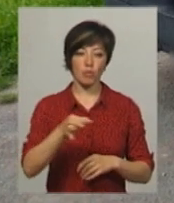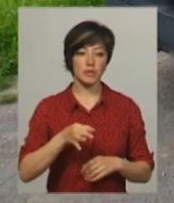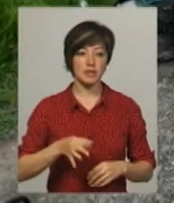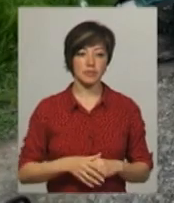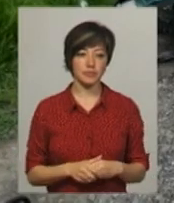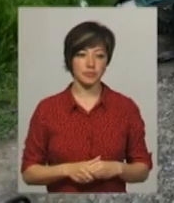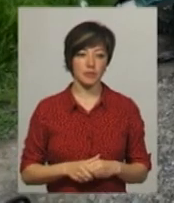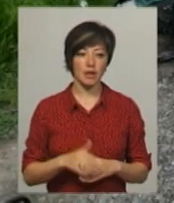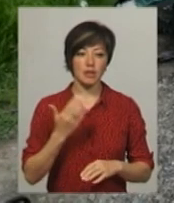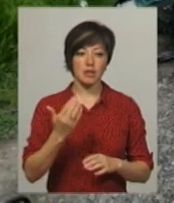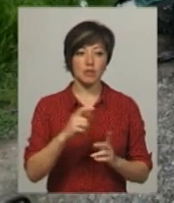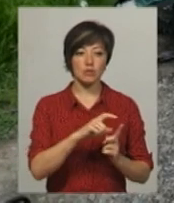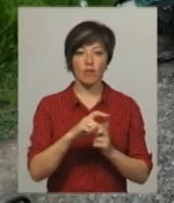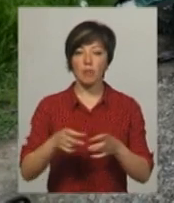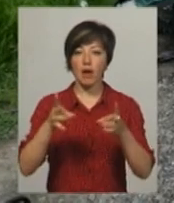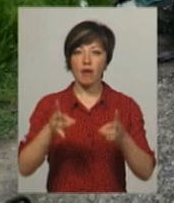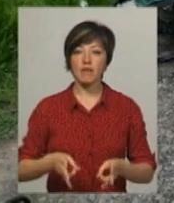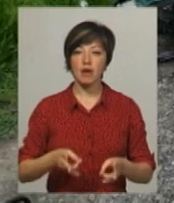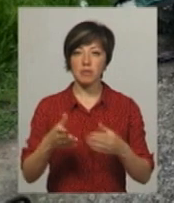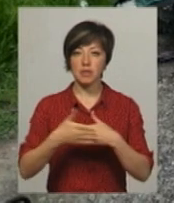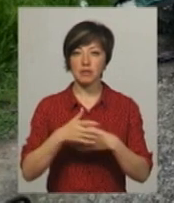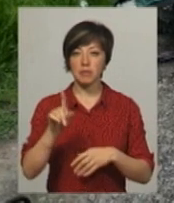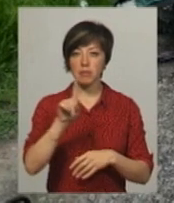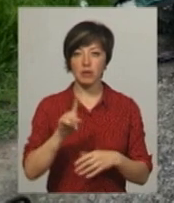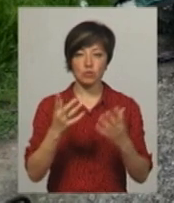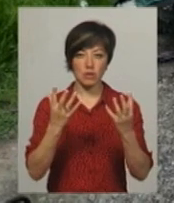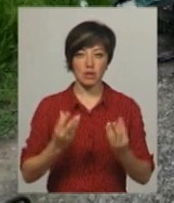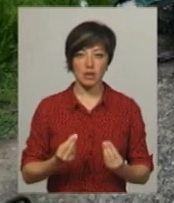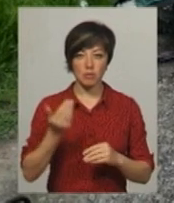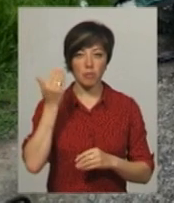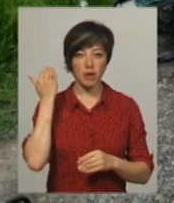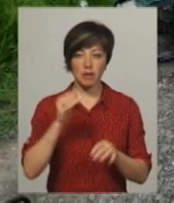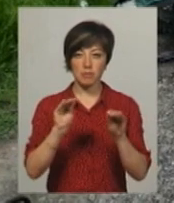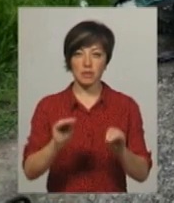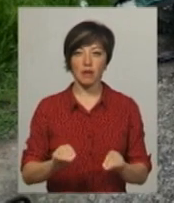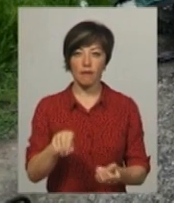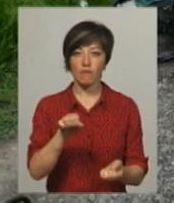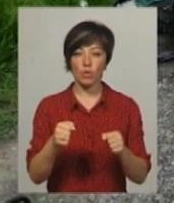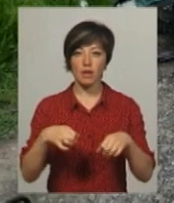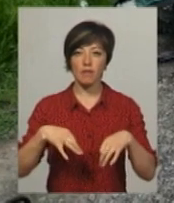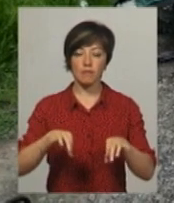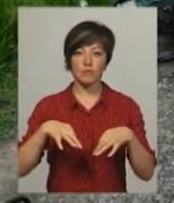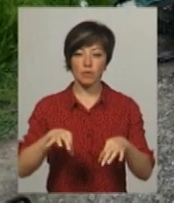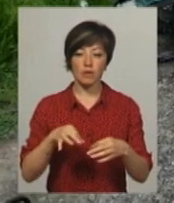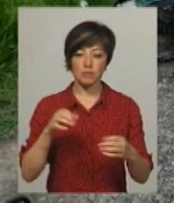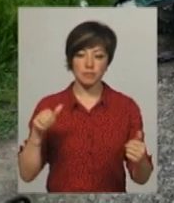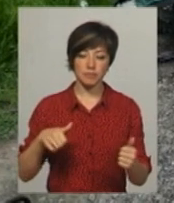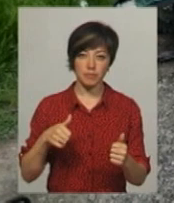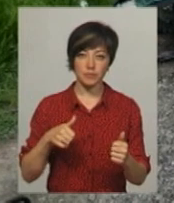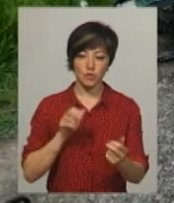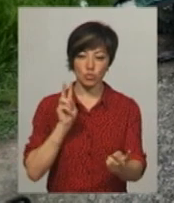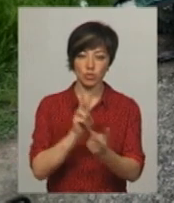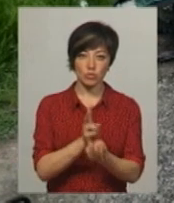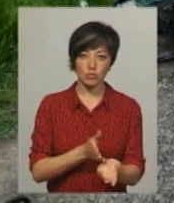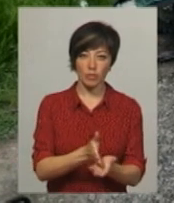Інна Глега. За її словами, аварія сталася близько першого дня. За попередніми даними, водій легковика виїхав на зустрічну смугу, що